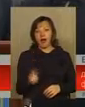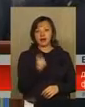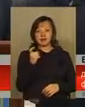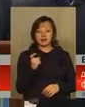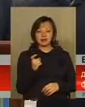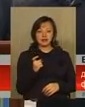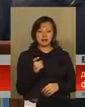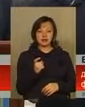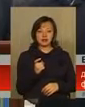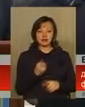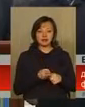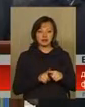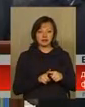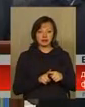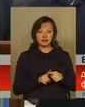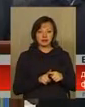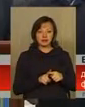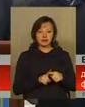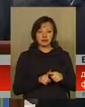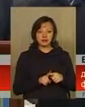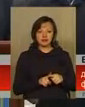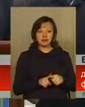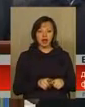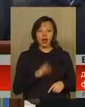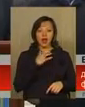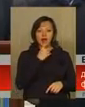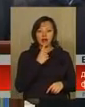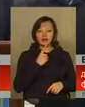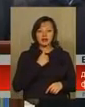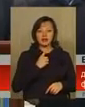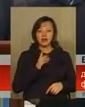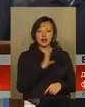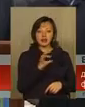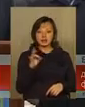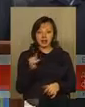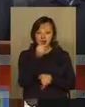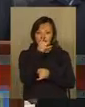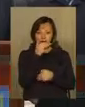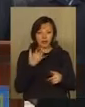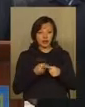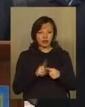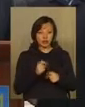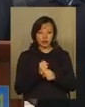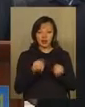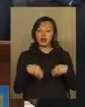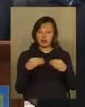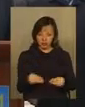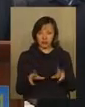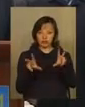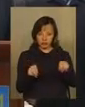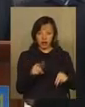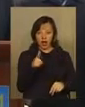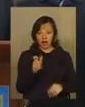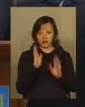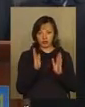Не зміг їй сюди довести не великий, могучий Радянський Союз, не стара влада. Ми вам дали слово, що у вас буде